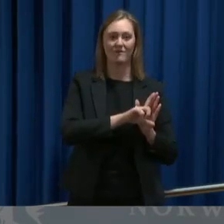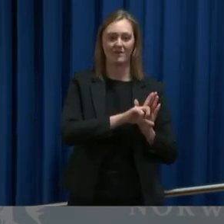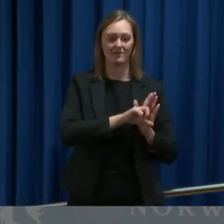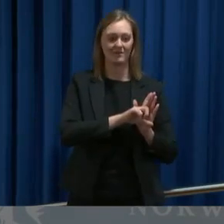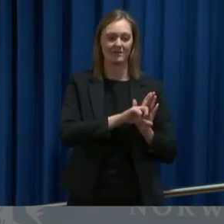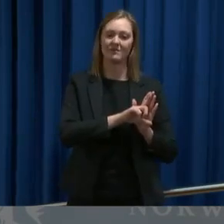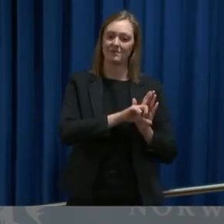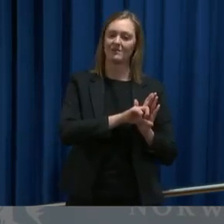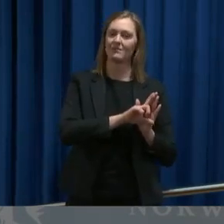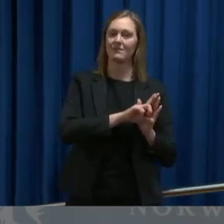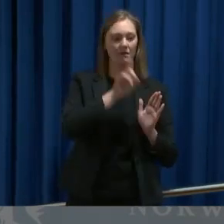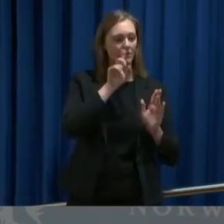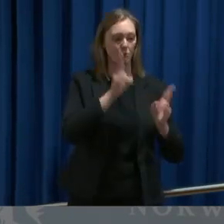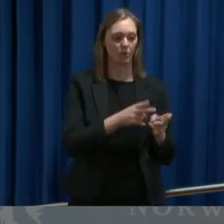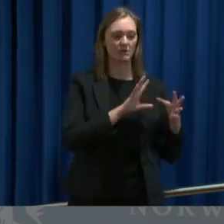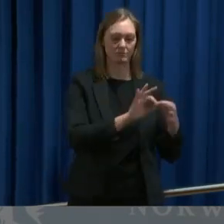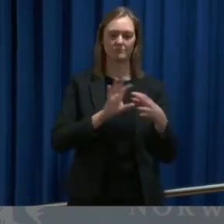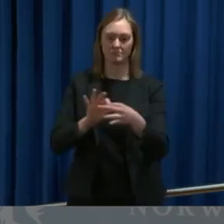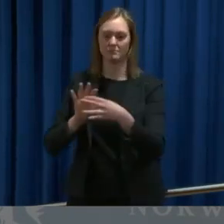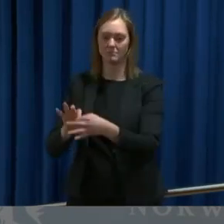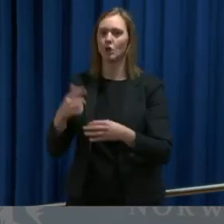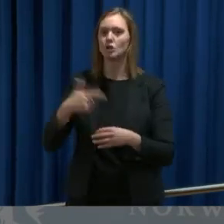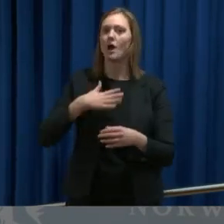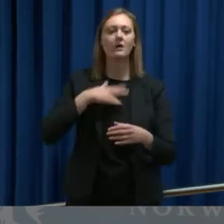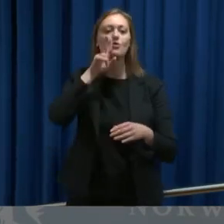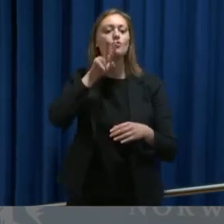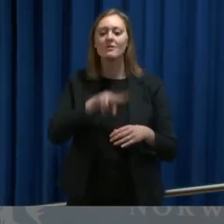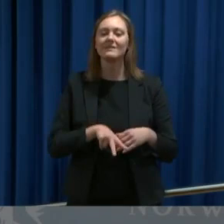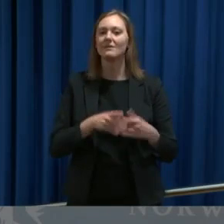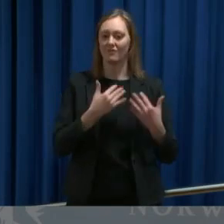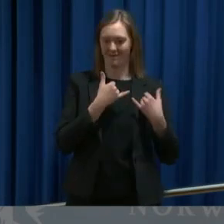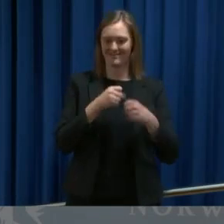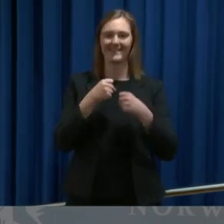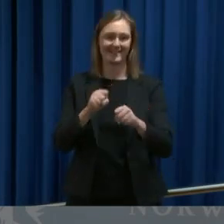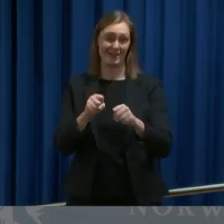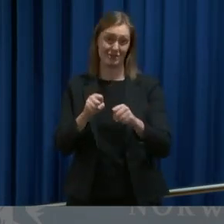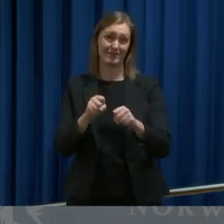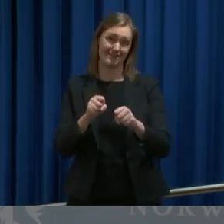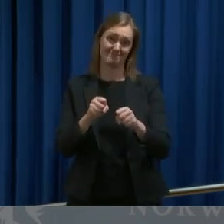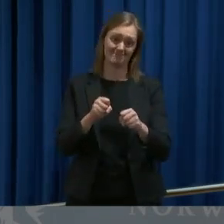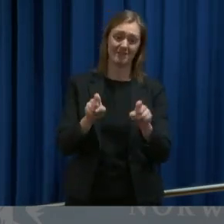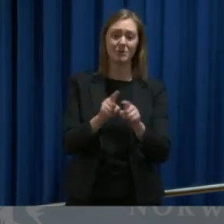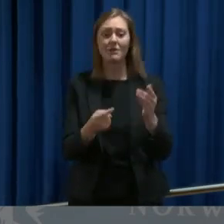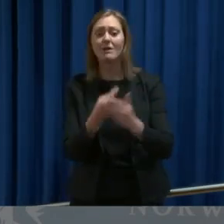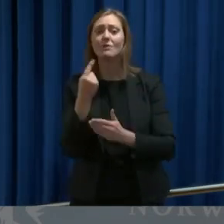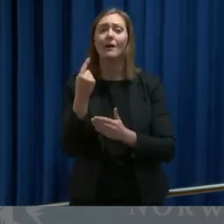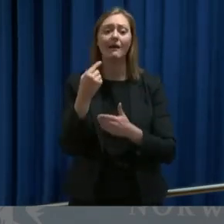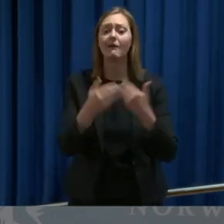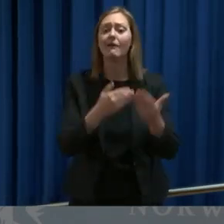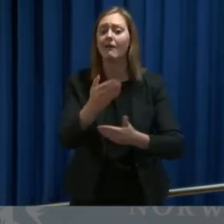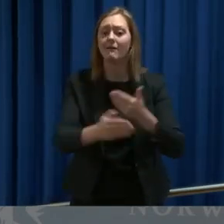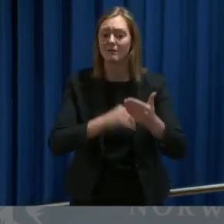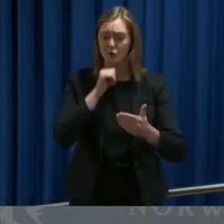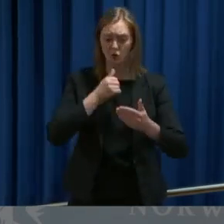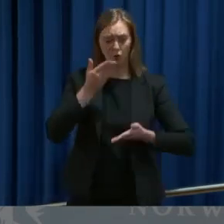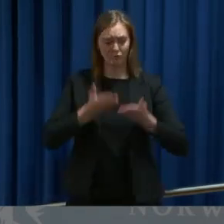til å bli brukt. Fordi vi ikke har full oversikt over hvilke tiltak som kan være aktuelle. Det blir vi nødt